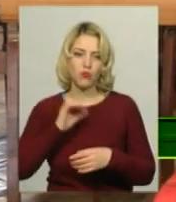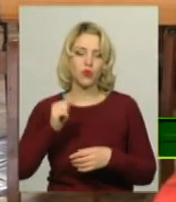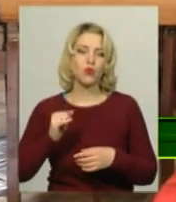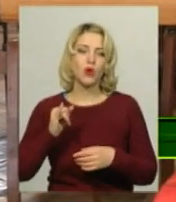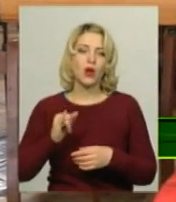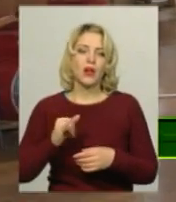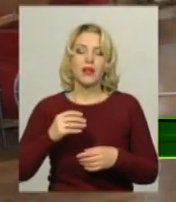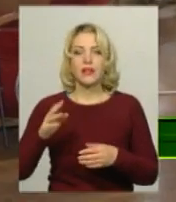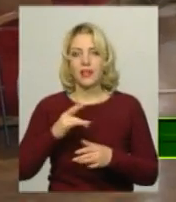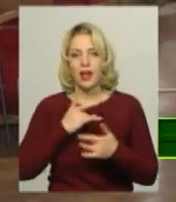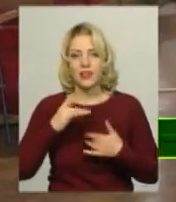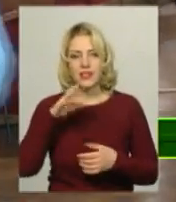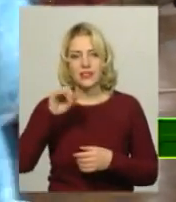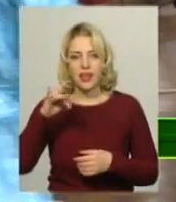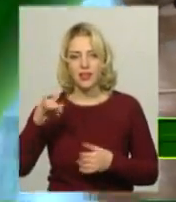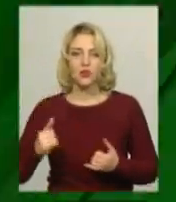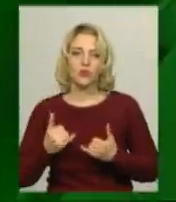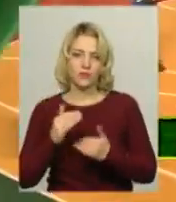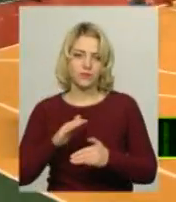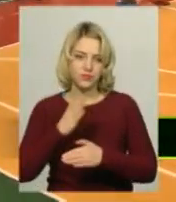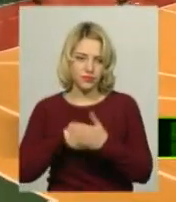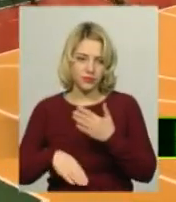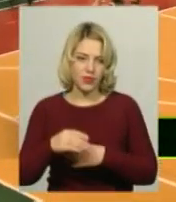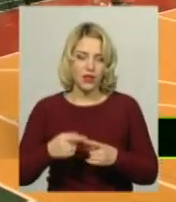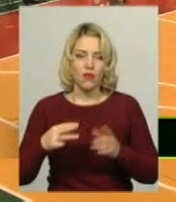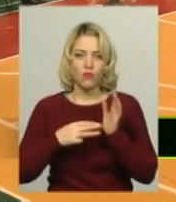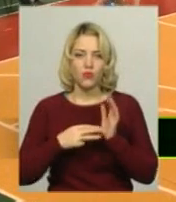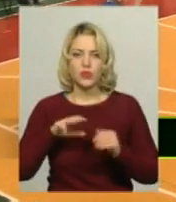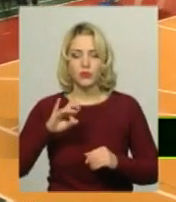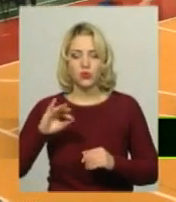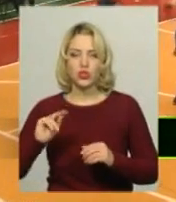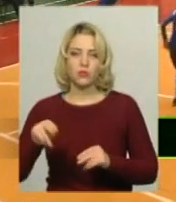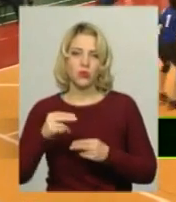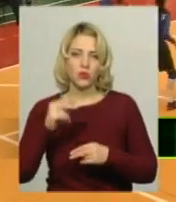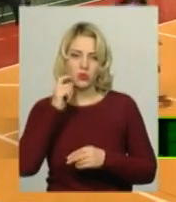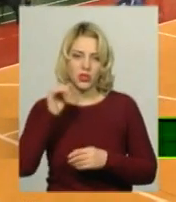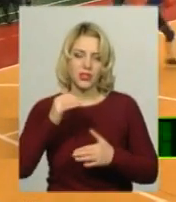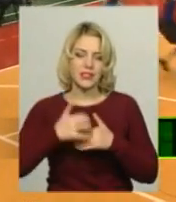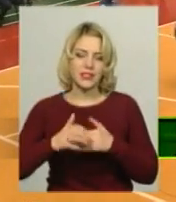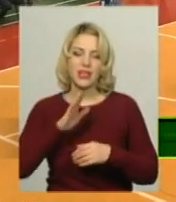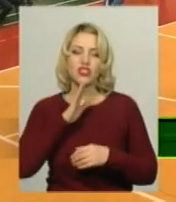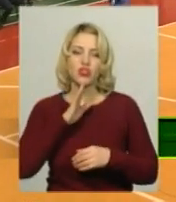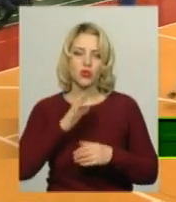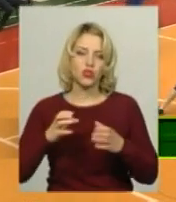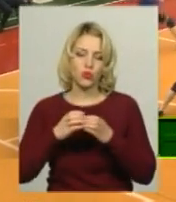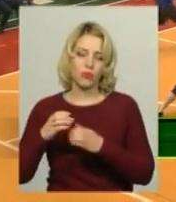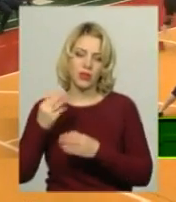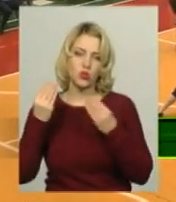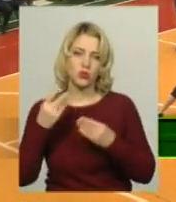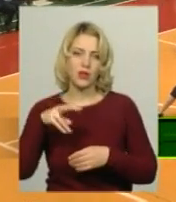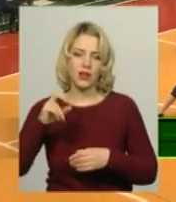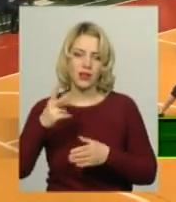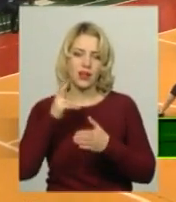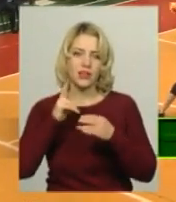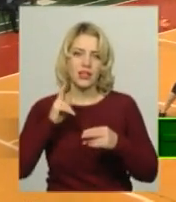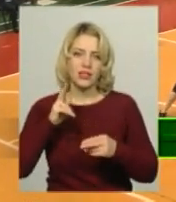сьогодні в обласному театрі імені Старицького. Восьмий тур чемпіонату України з волейболу серед жіночих команд Суперлігі завершився поразкою для